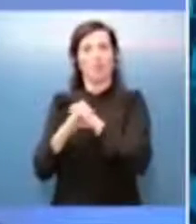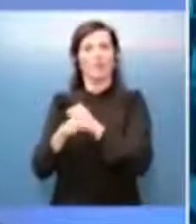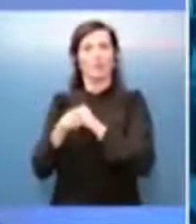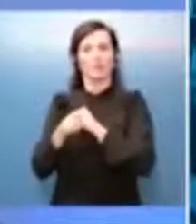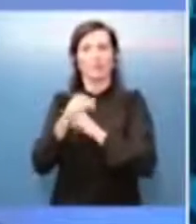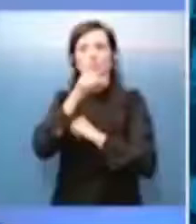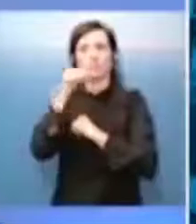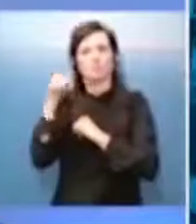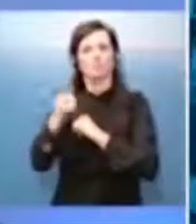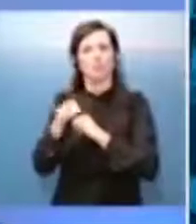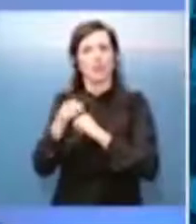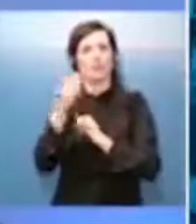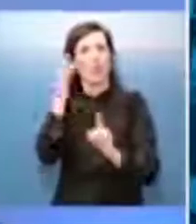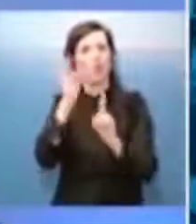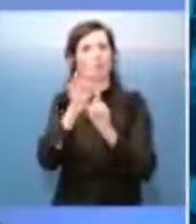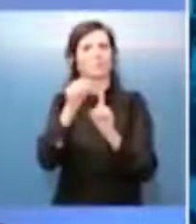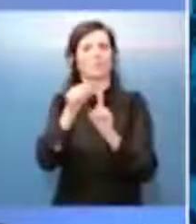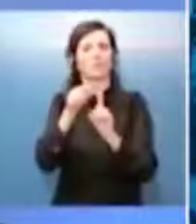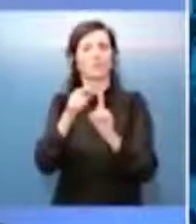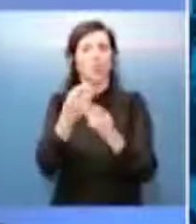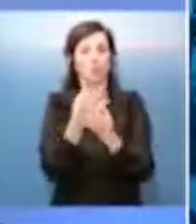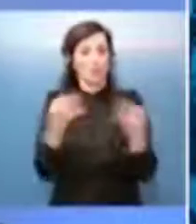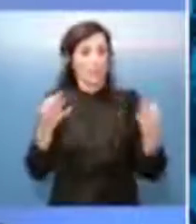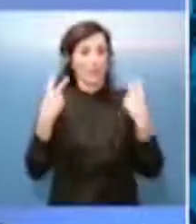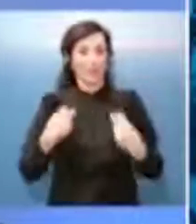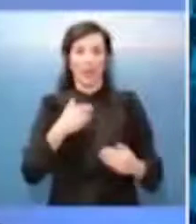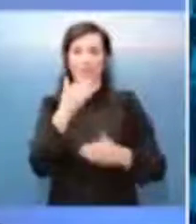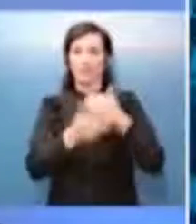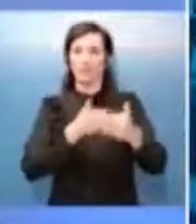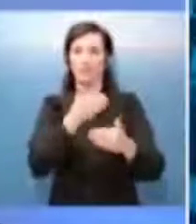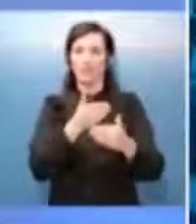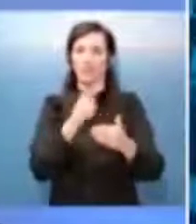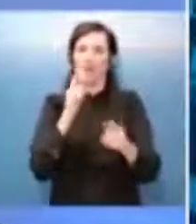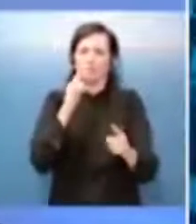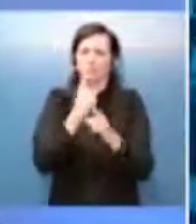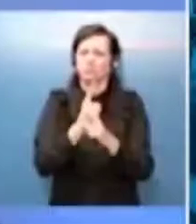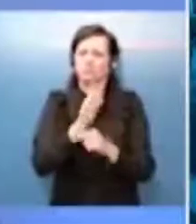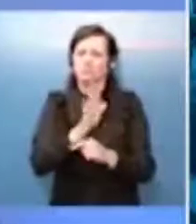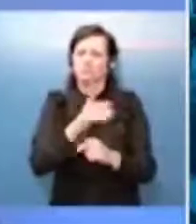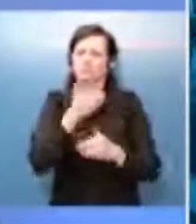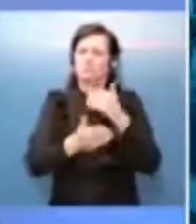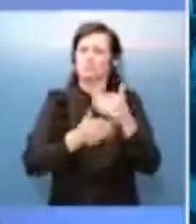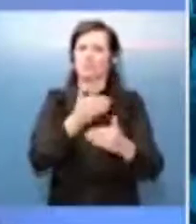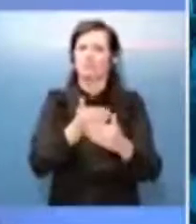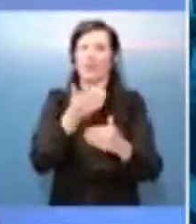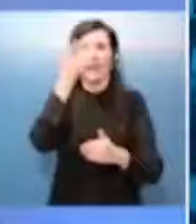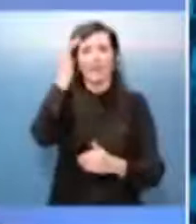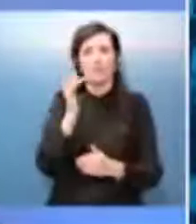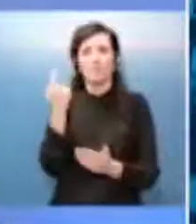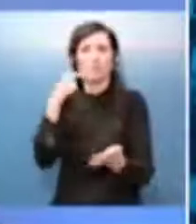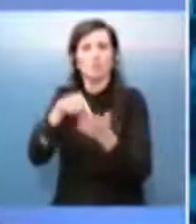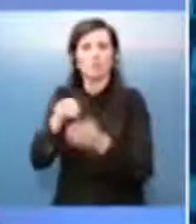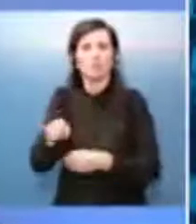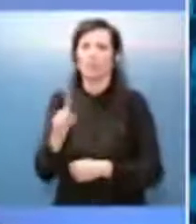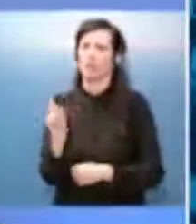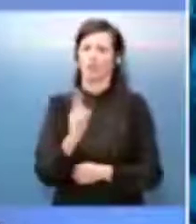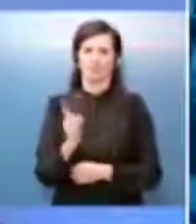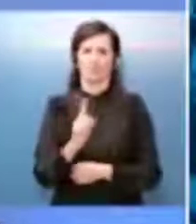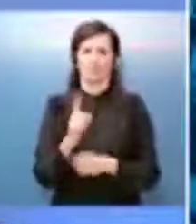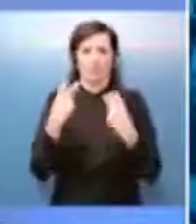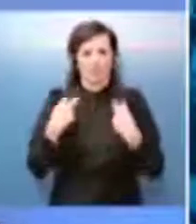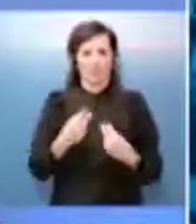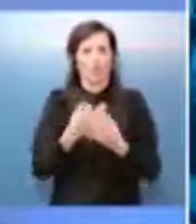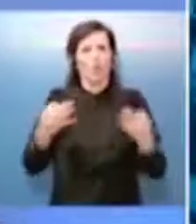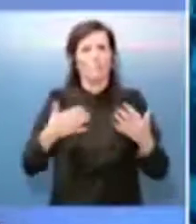del gas che sappiamo essere già molto pesanti per i consumatori e per le imprese e però Draghi dice se vogliamo la pace dobbiamo fare qualche sacrificio. La